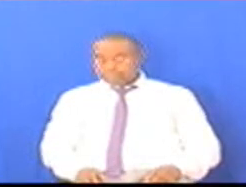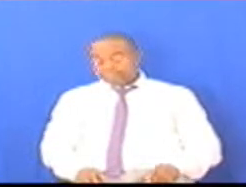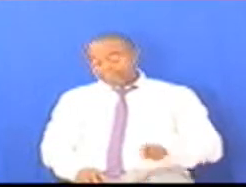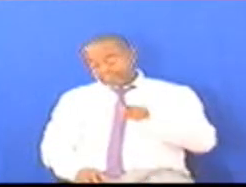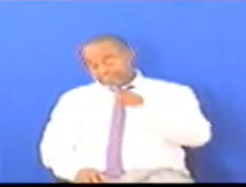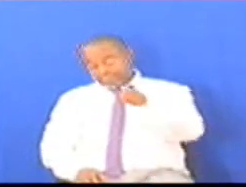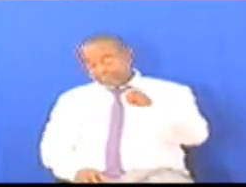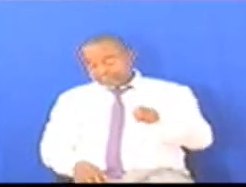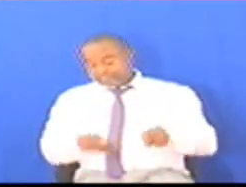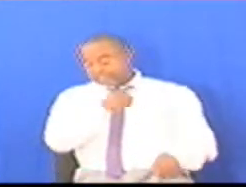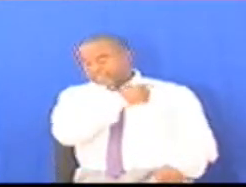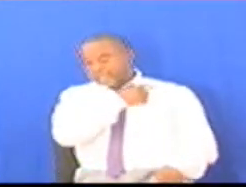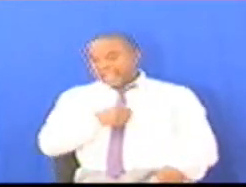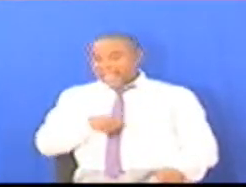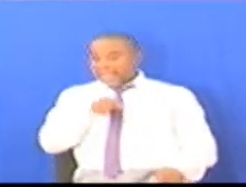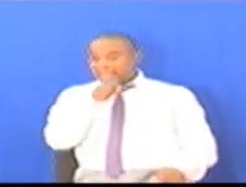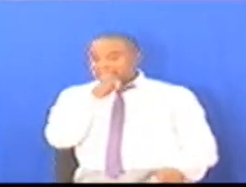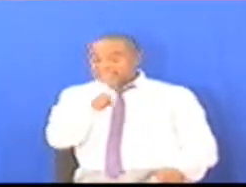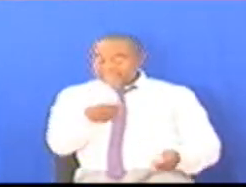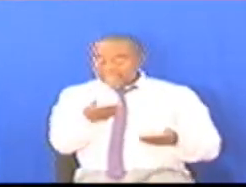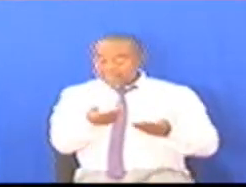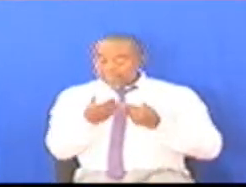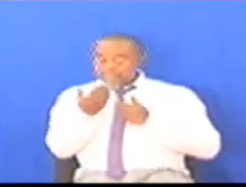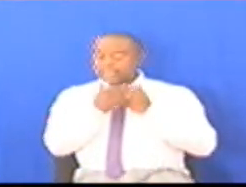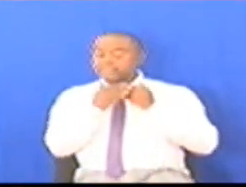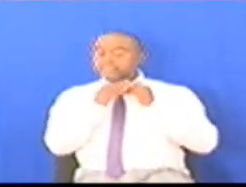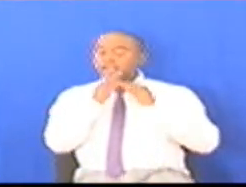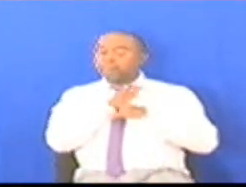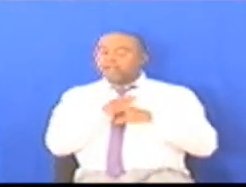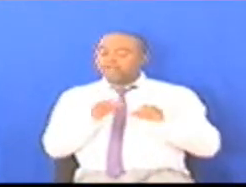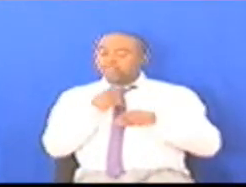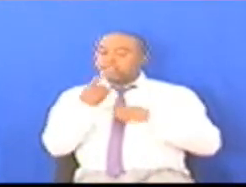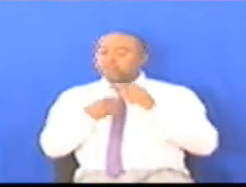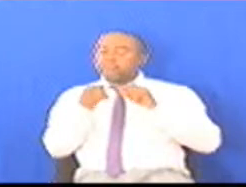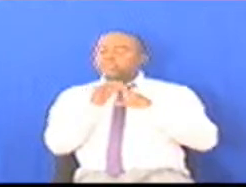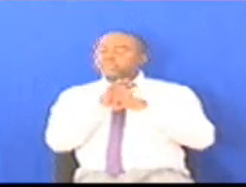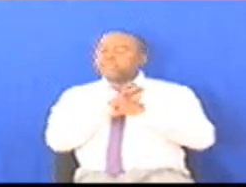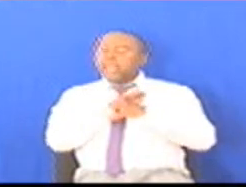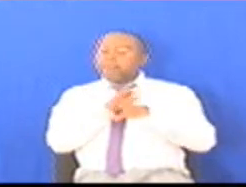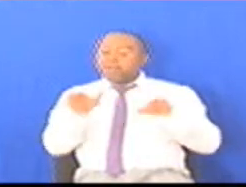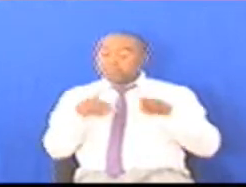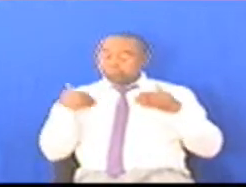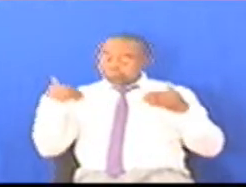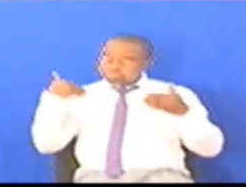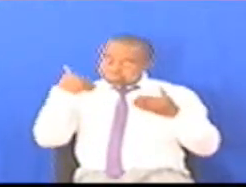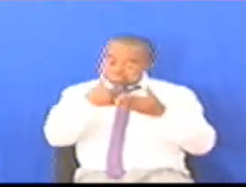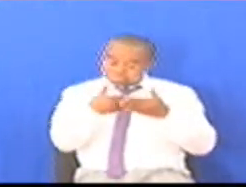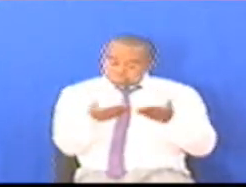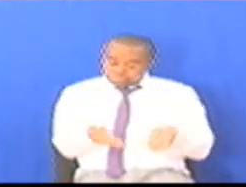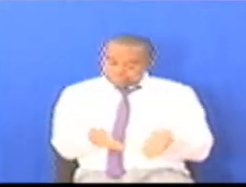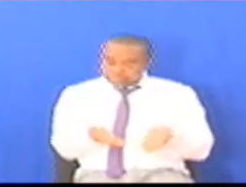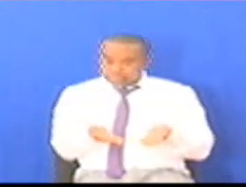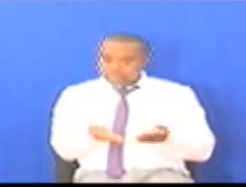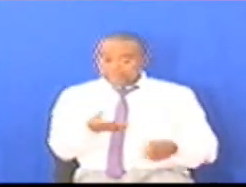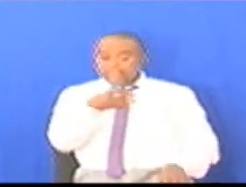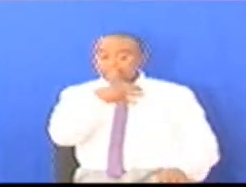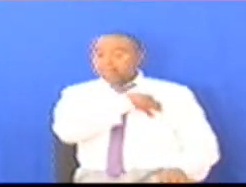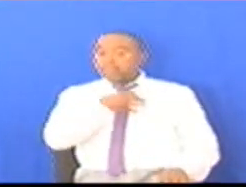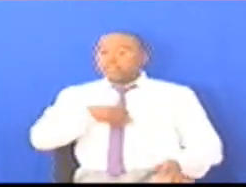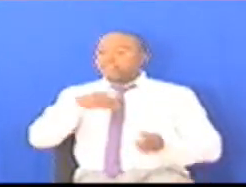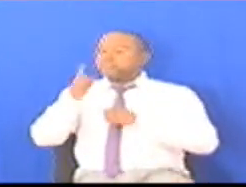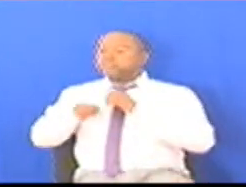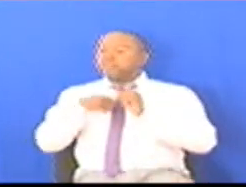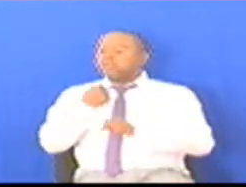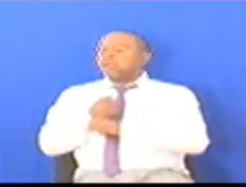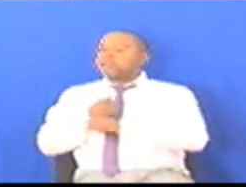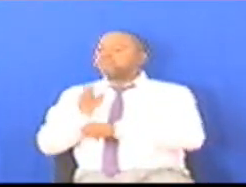Mwishmua Nchi Yambayo Inaamani Hameendeleza Hamanihiyo Mpaka Leo Majeshi Yetu Yana Linda Nchi Yetu